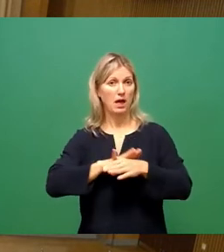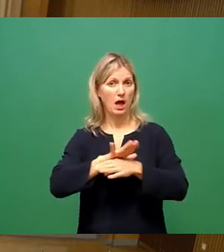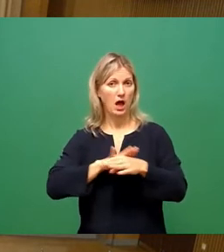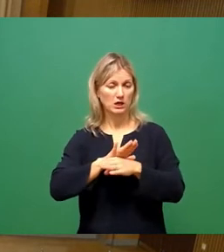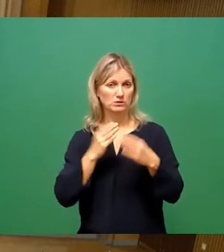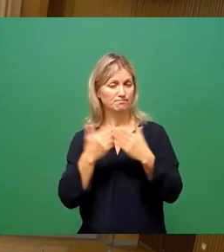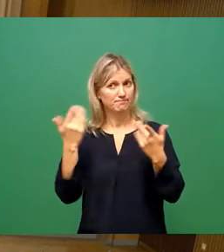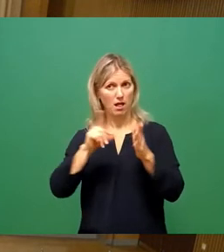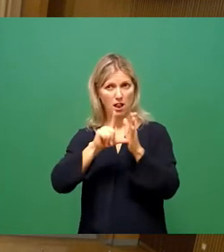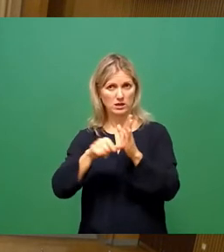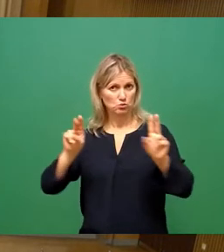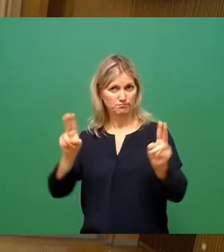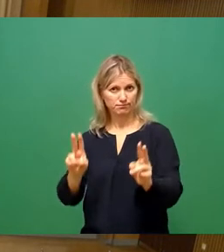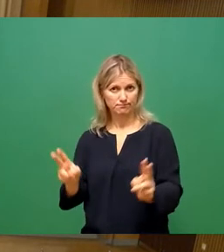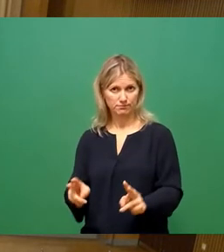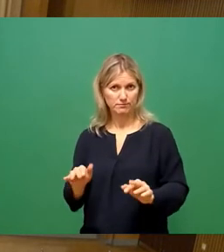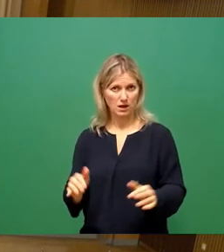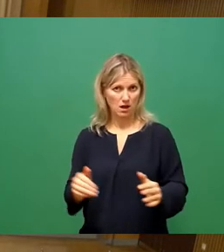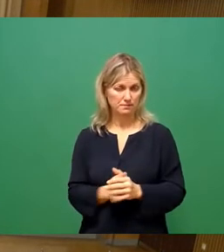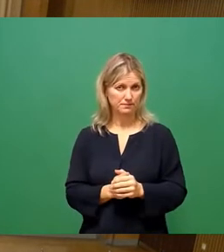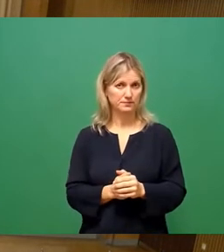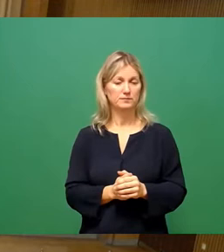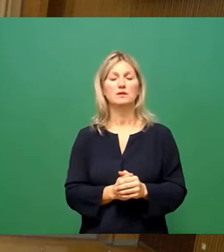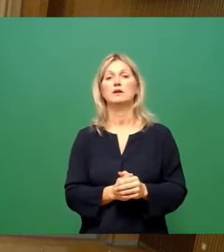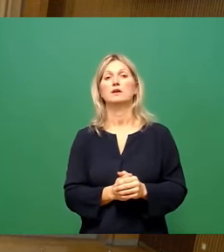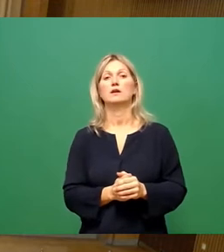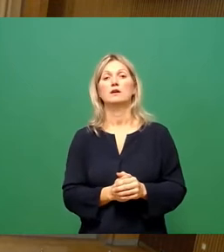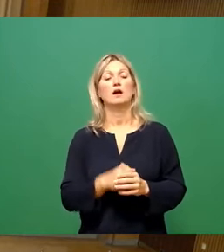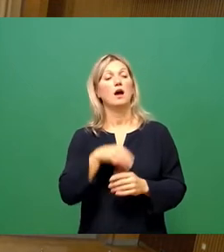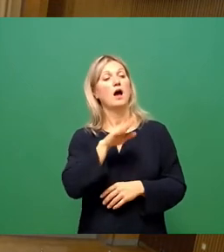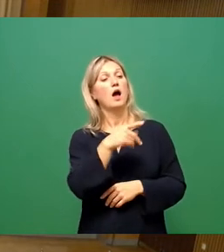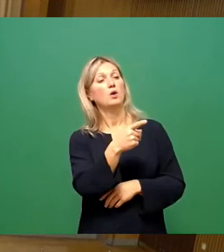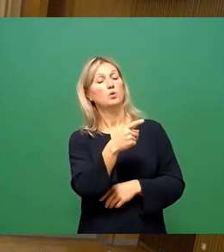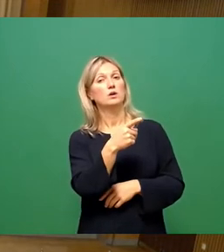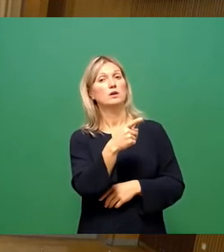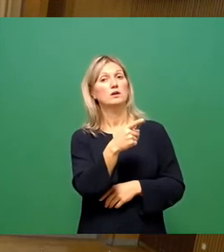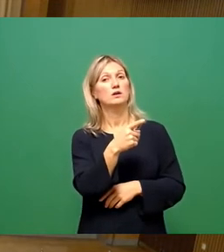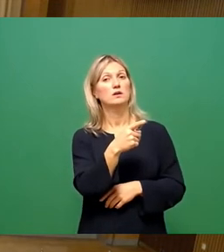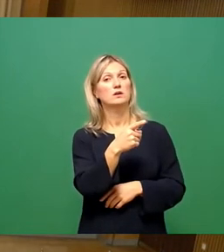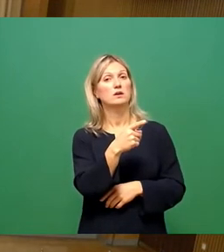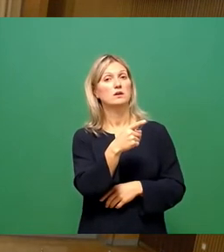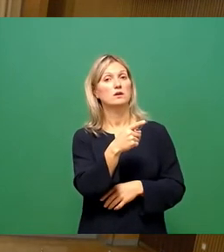Leistungseinbußen. Dann hatten Sie nochmal hinsichtlich der